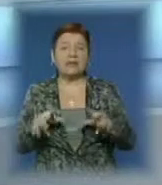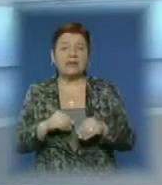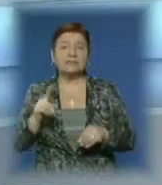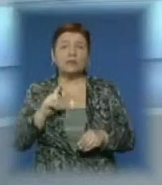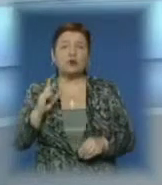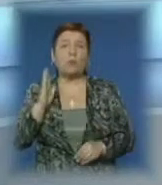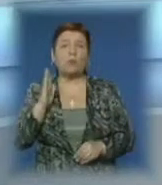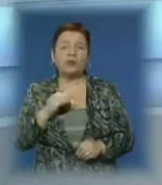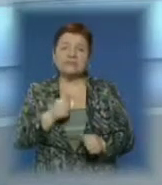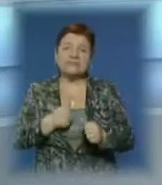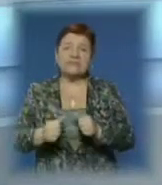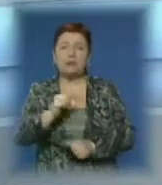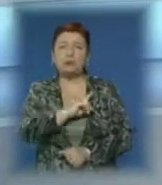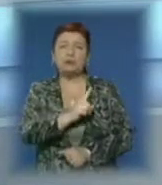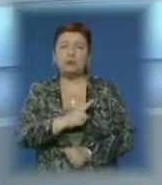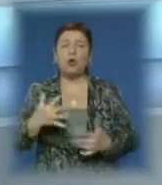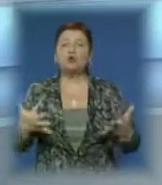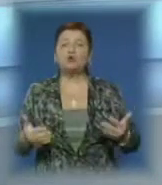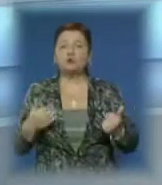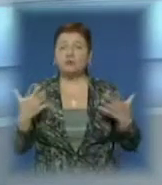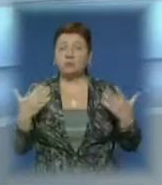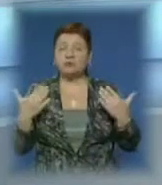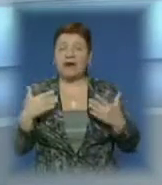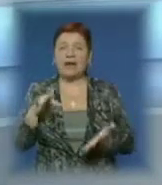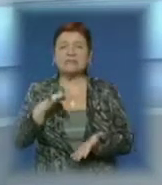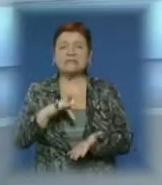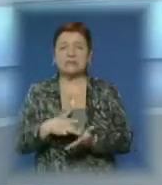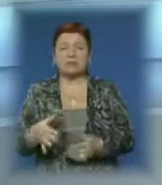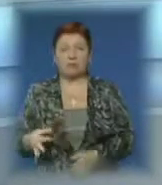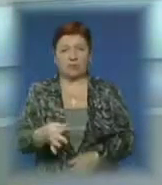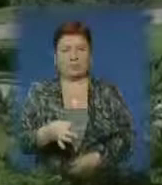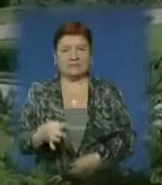що стане чи не найпотужнішим оздоровчо-відпочивальним центром в області.